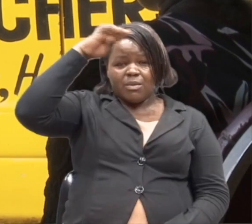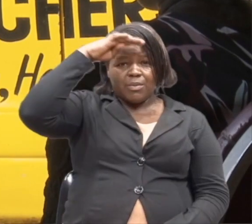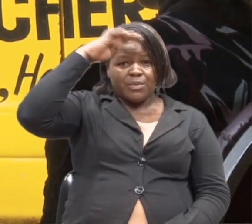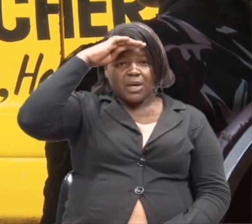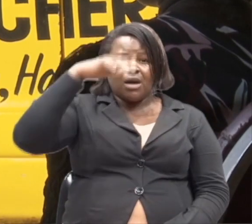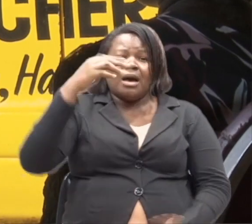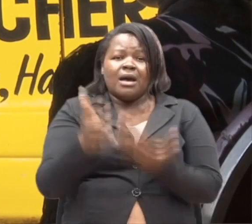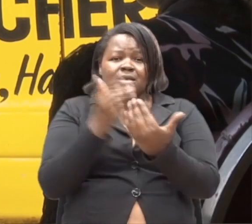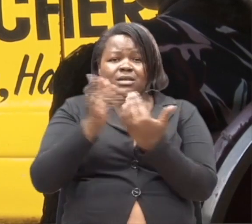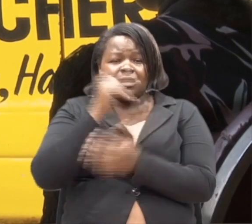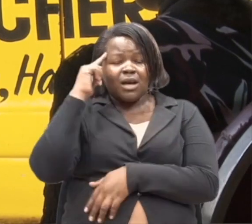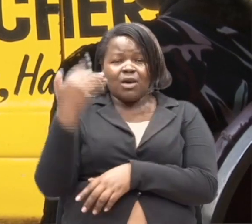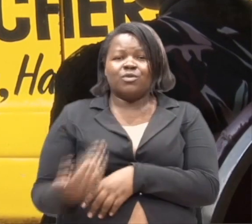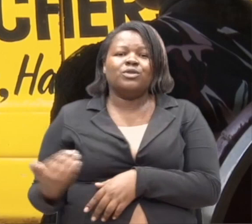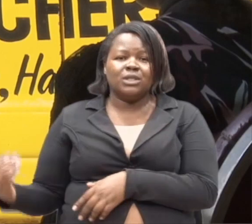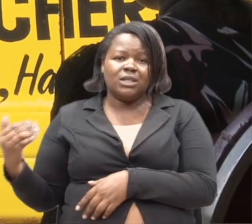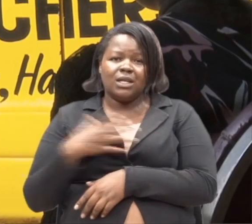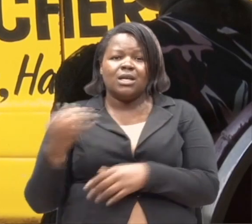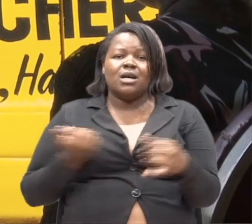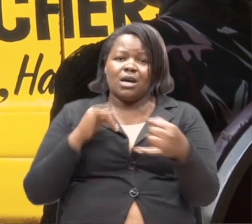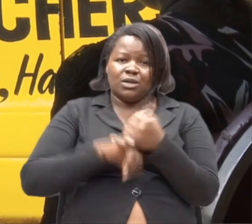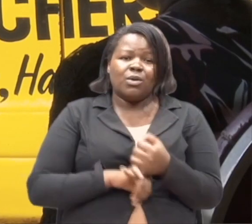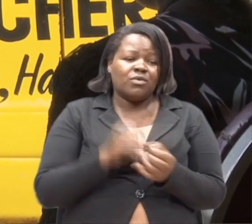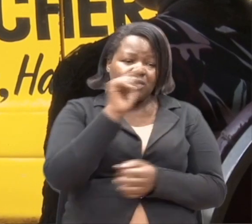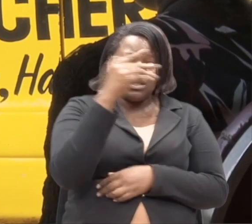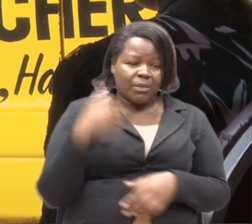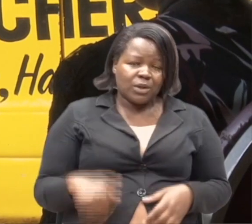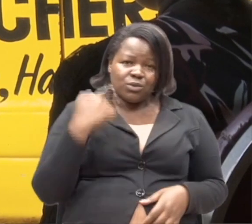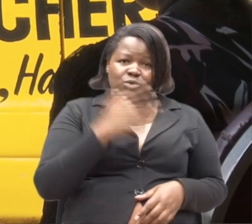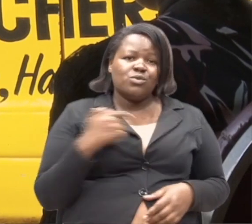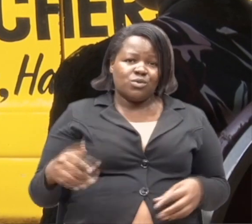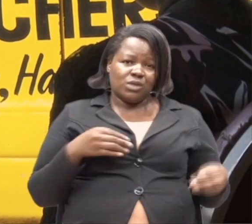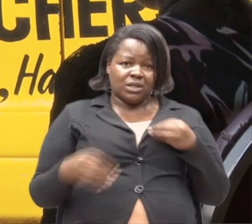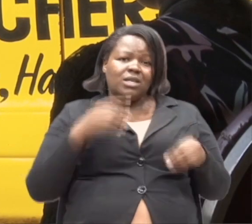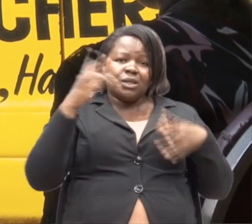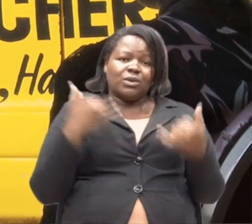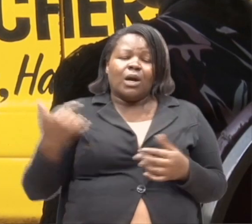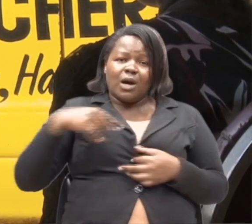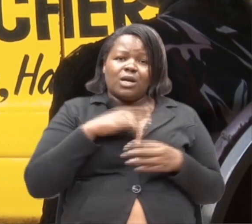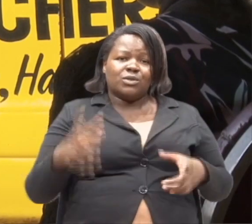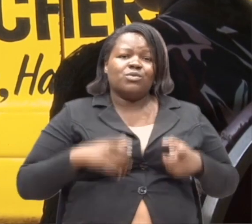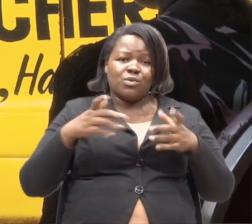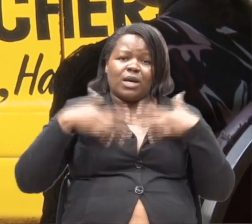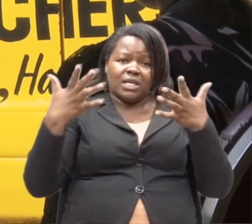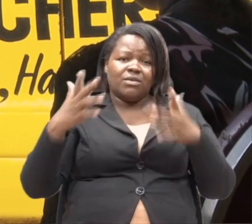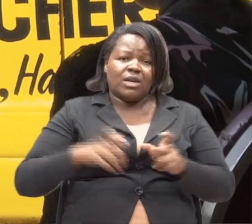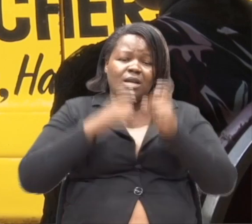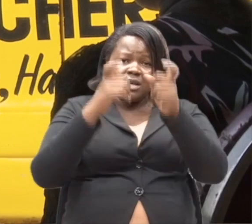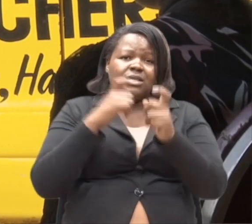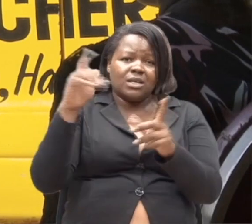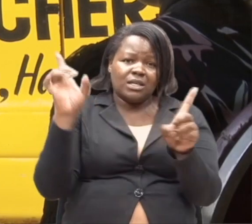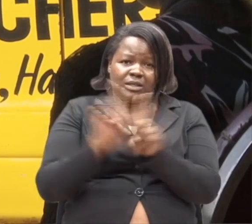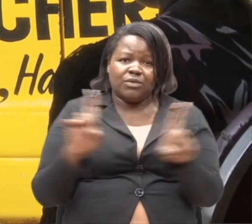watoto wake. Hasaidii muke wake. Huyo ndia mulemavu. Ndiyo sisi tumesema. Tumepewa vipa watafauti. Sisi siu